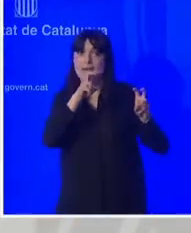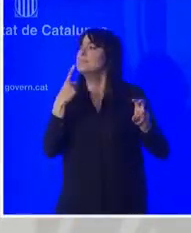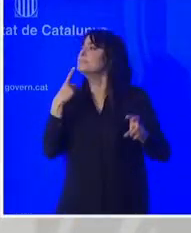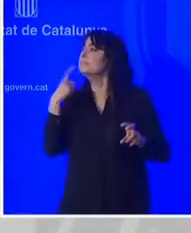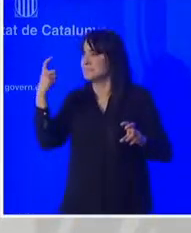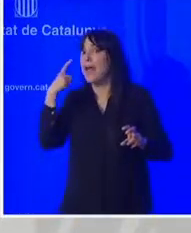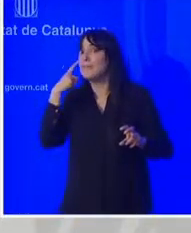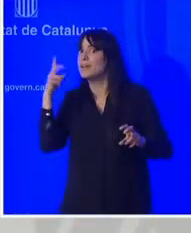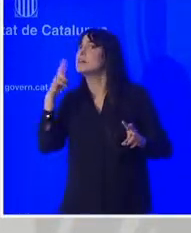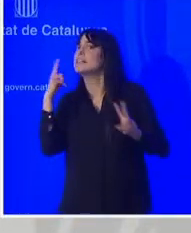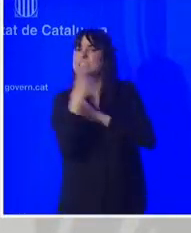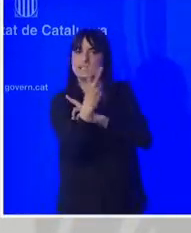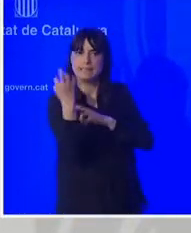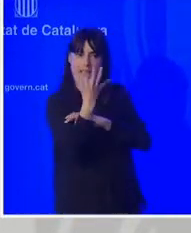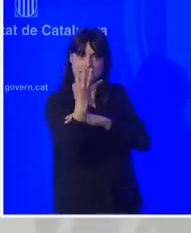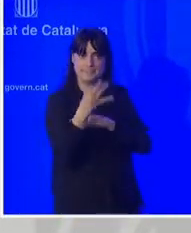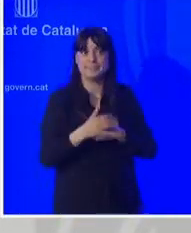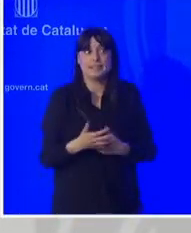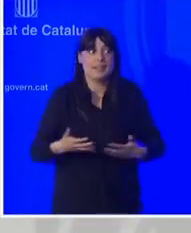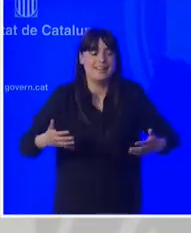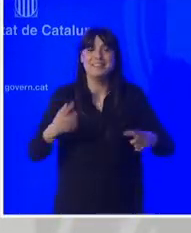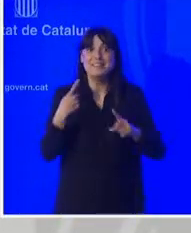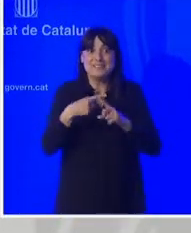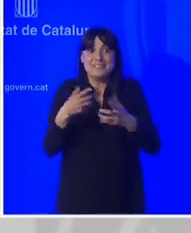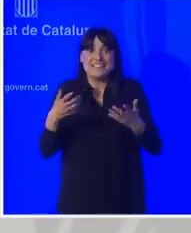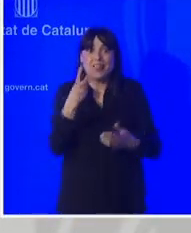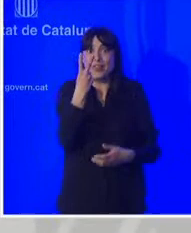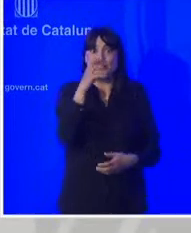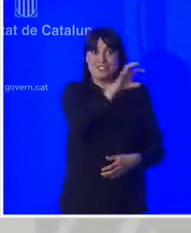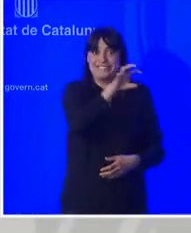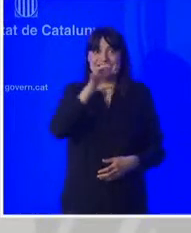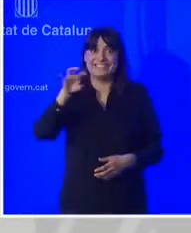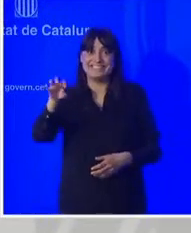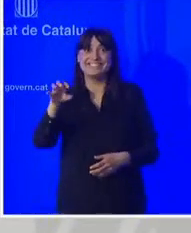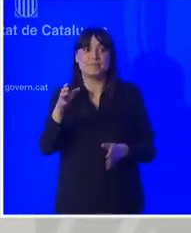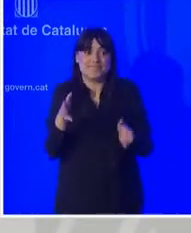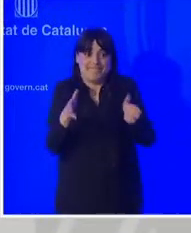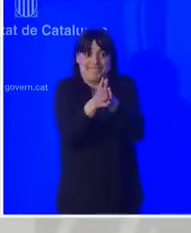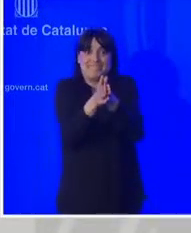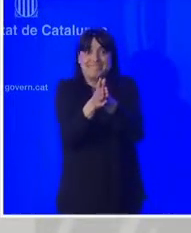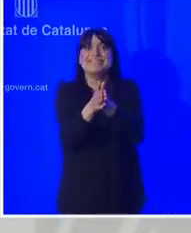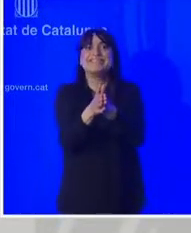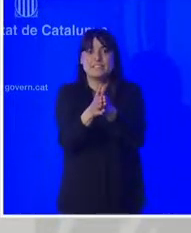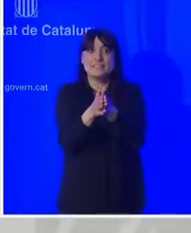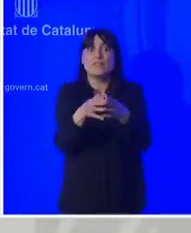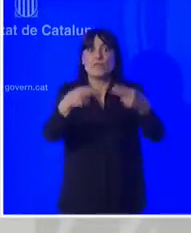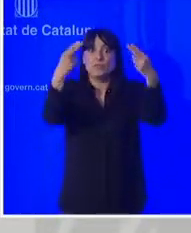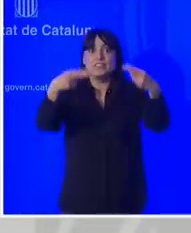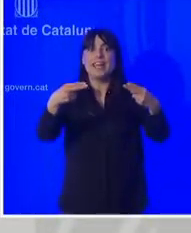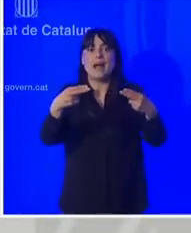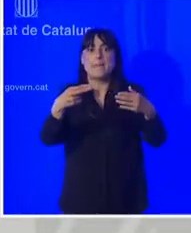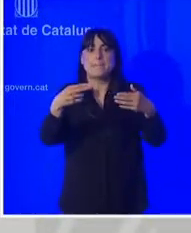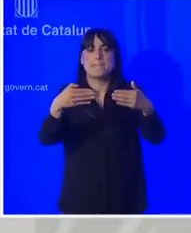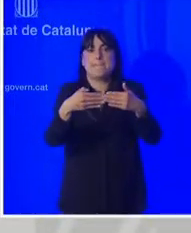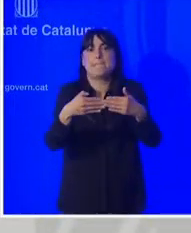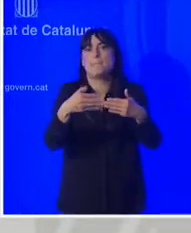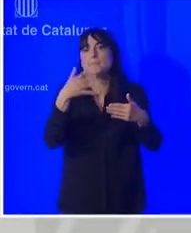aquests espais quan hi ha aquesta continuïtat i aquesta convivència a costat i a l'altre de la frontera